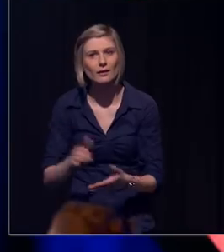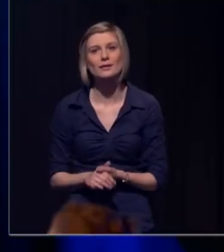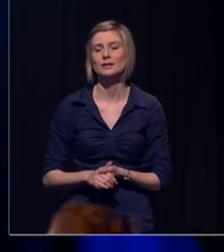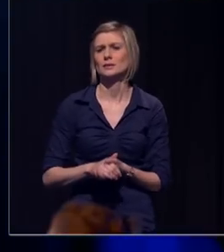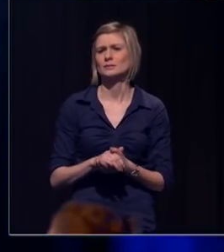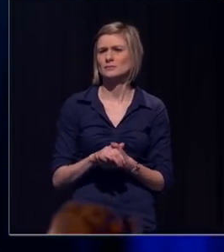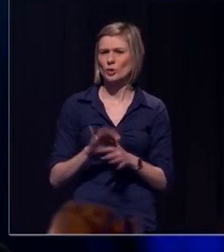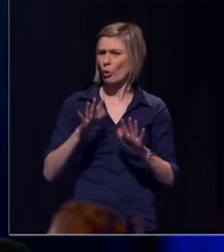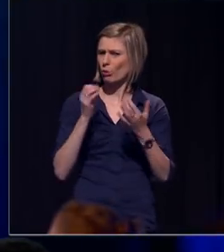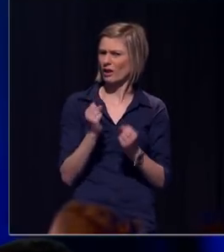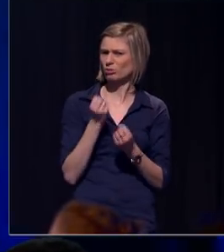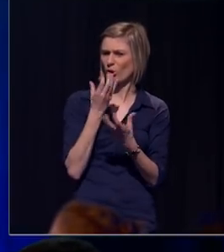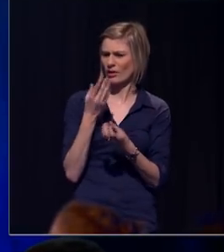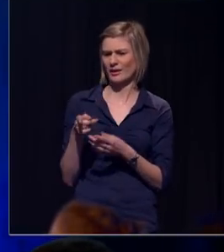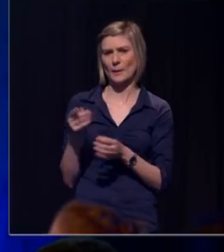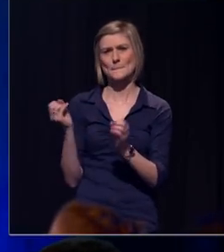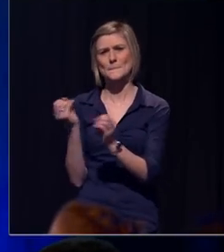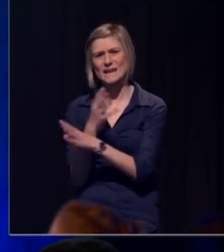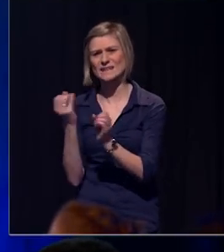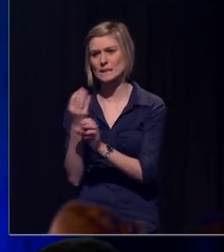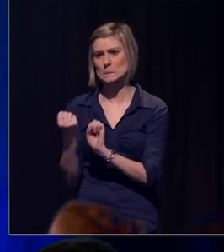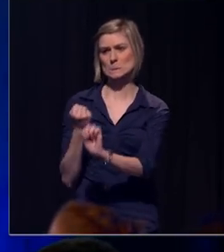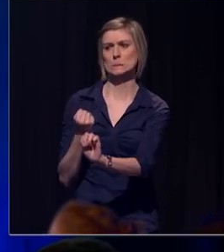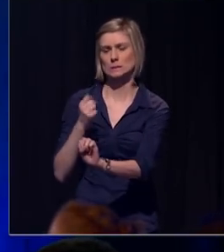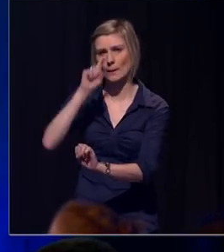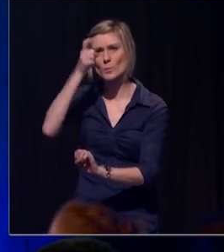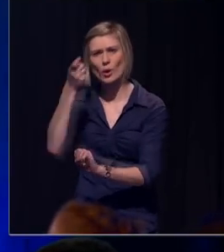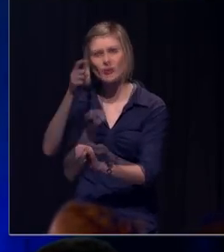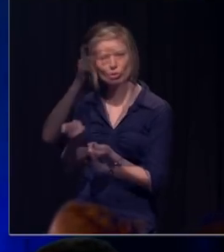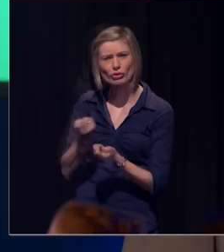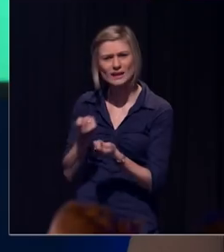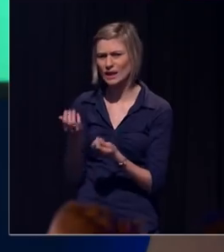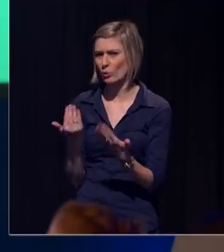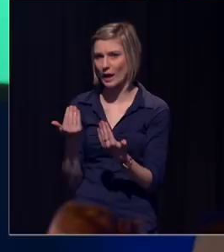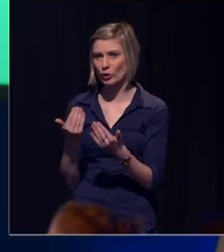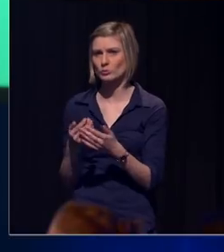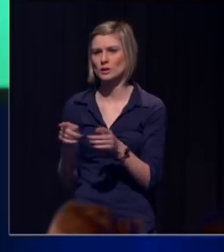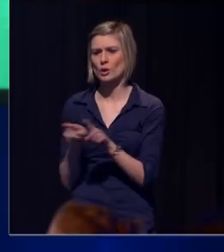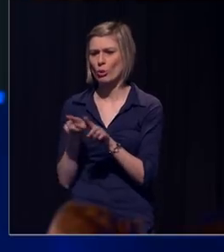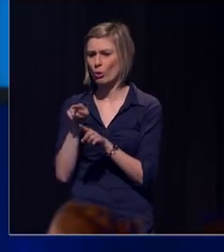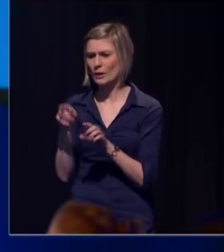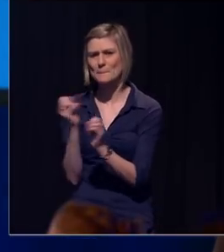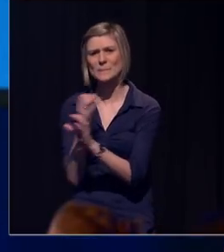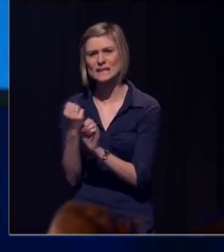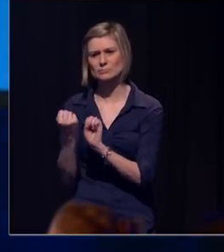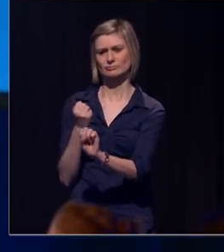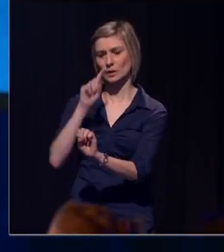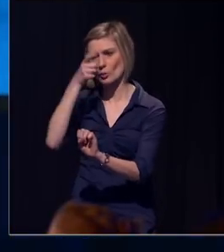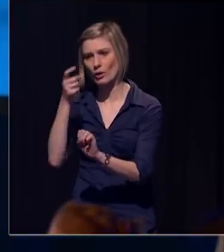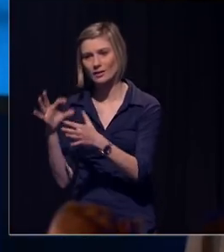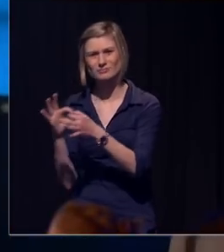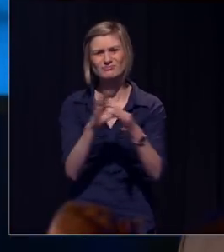dat mediagebruik iets is wat wij erg moeilijk in de hand hebben? En hoe linken we dat aan ons slaapgedrag? Ik geef u drie